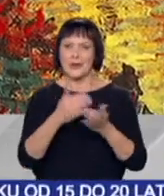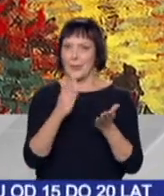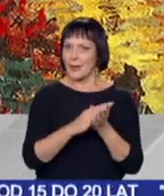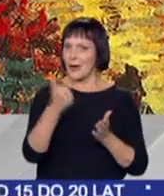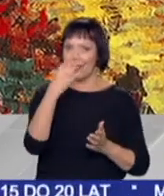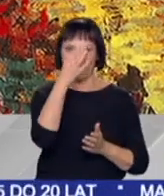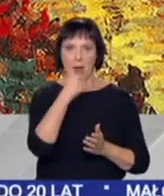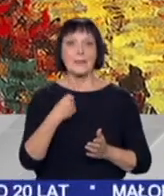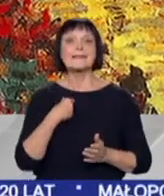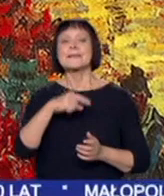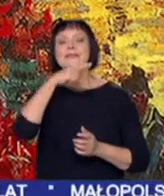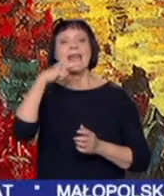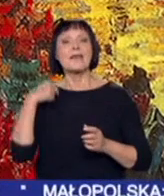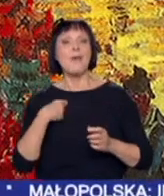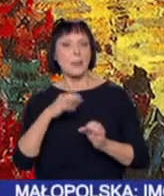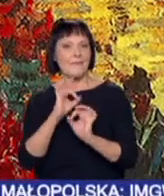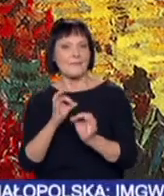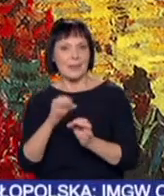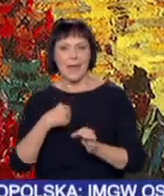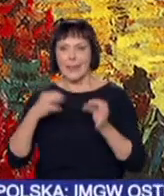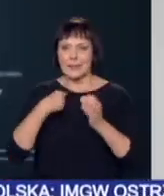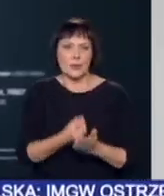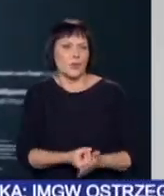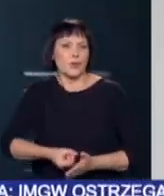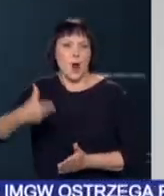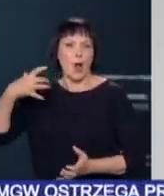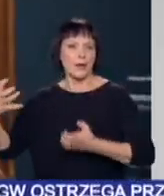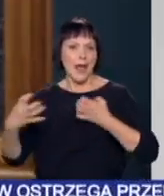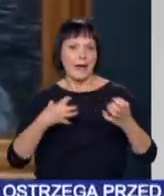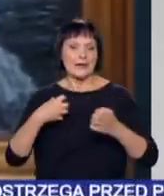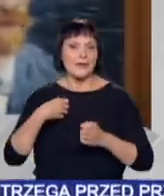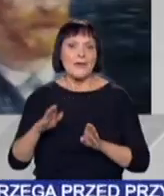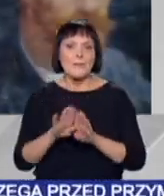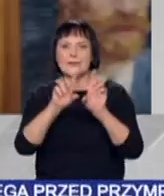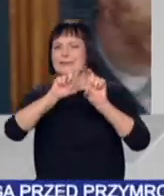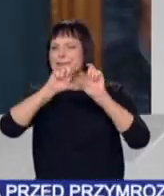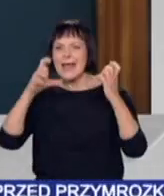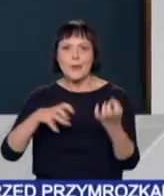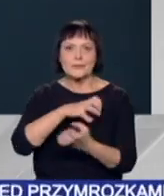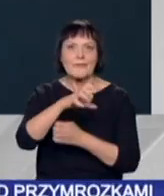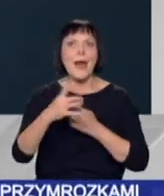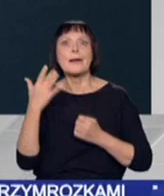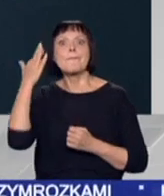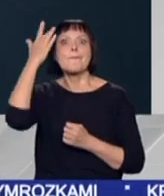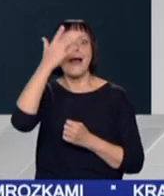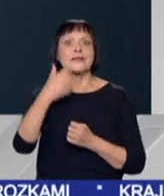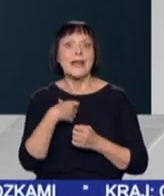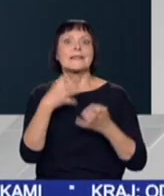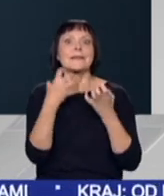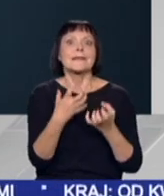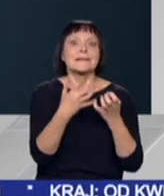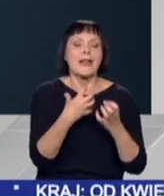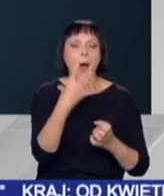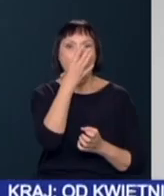obraz, Czerwone Winnice. Dziś jest jednym z najdroższych artystów, a muzealnicy na całym świecie marzą, by posiadać w zbiorach choć jeden